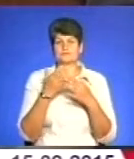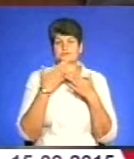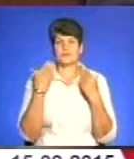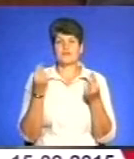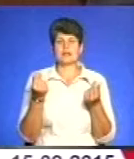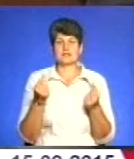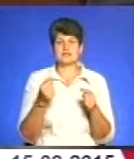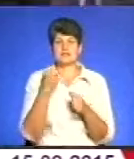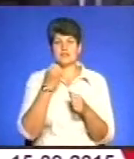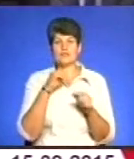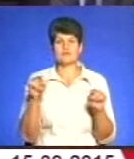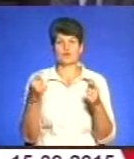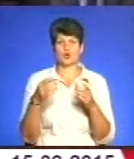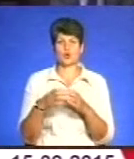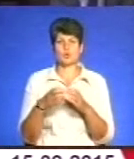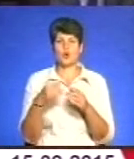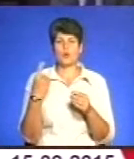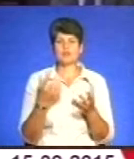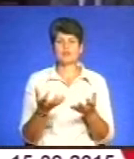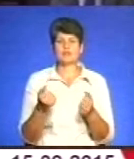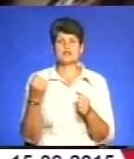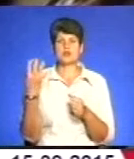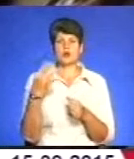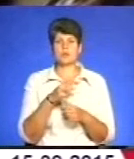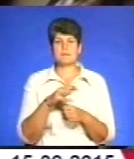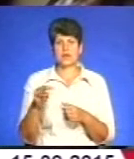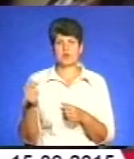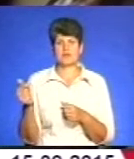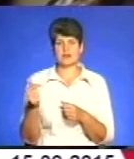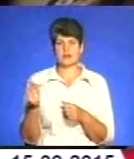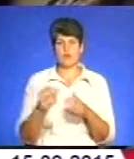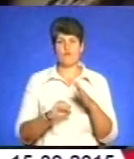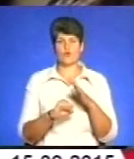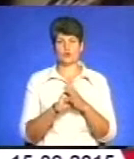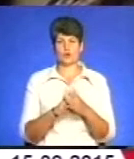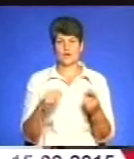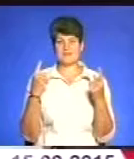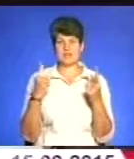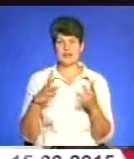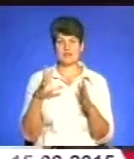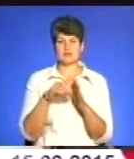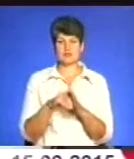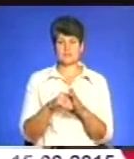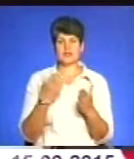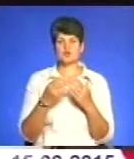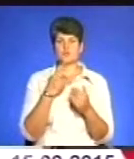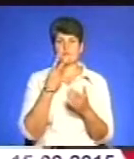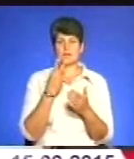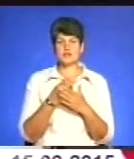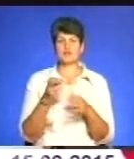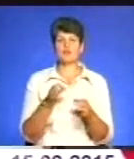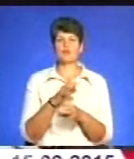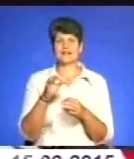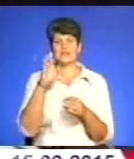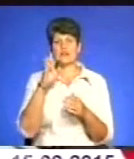створенню громад область отримала також 40 мільйонів гривень по фонду капітальних вкладів. Якщо ми бачимо проєкт державного